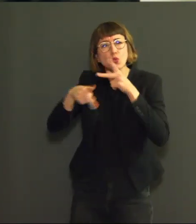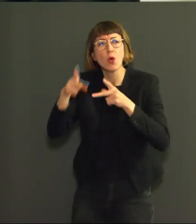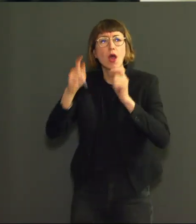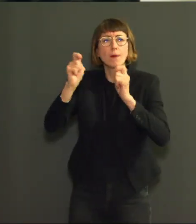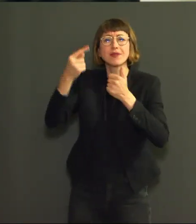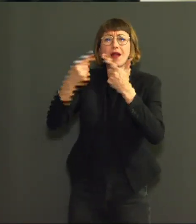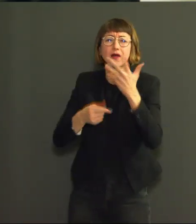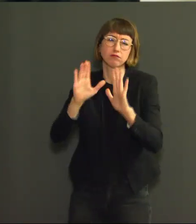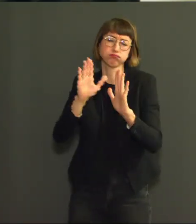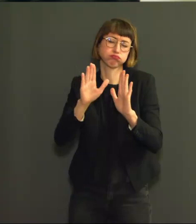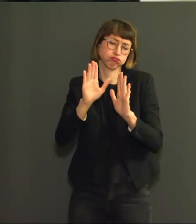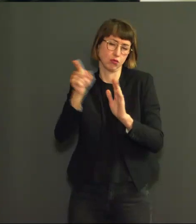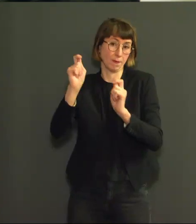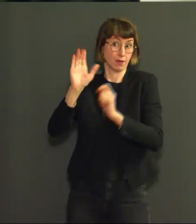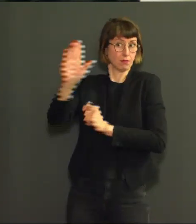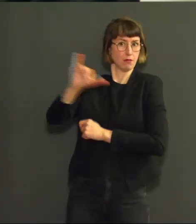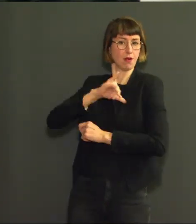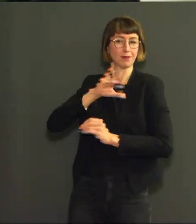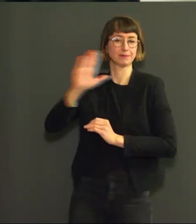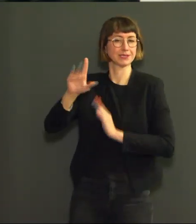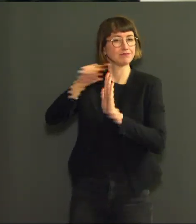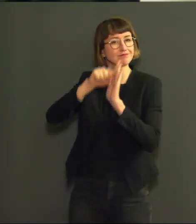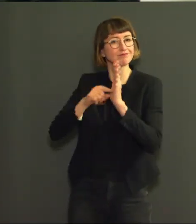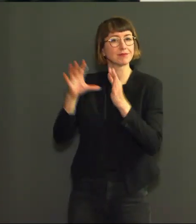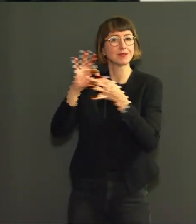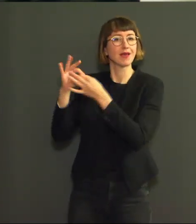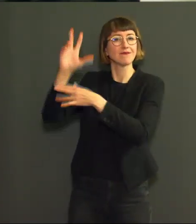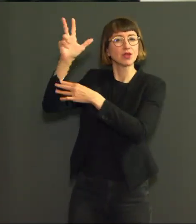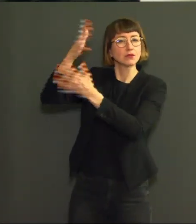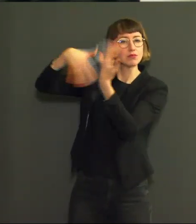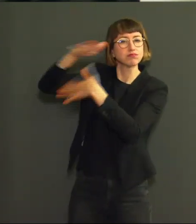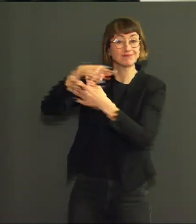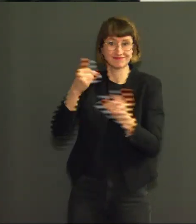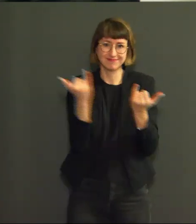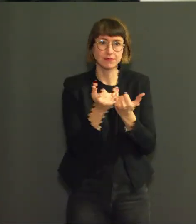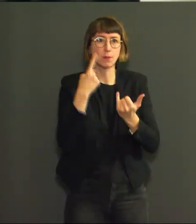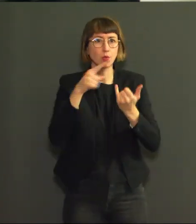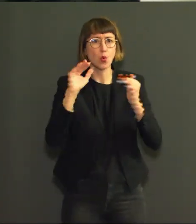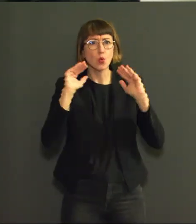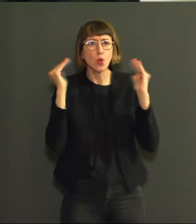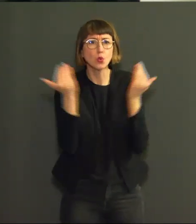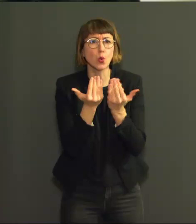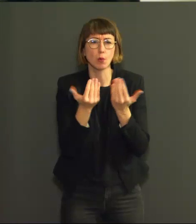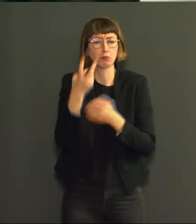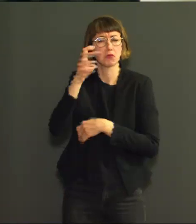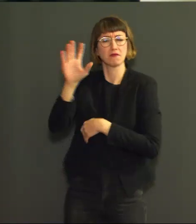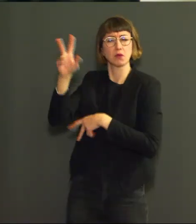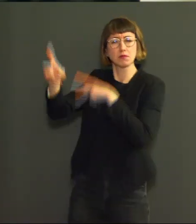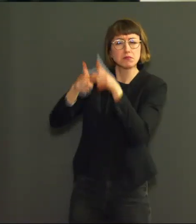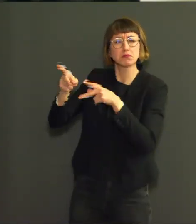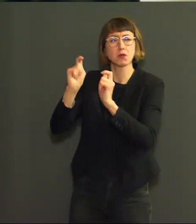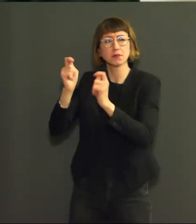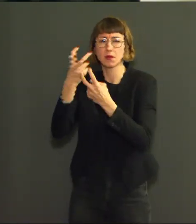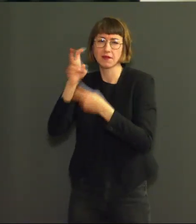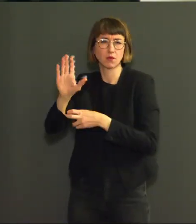concerne uniquement les systèmes qui sont utilisés dans les locaux, qui n'ont pas de fonction médicale et qui sont ouverts